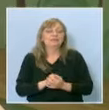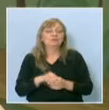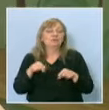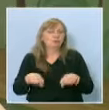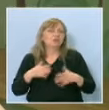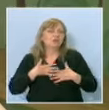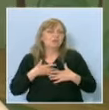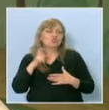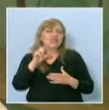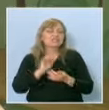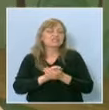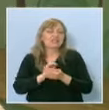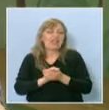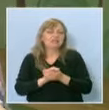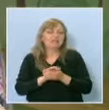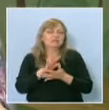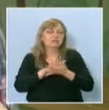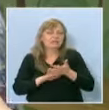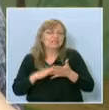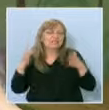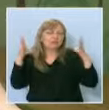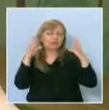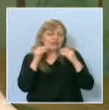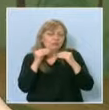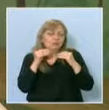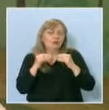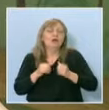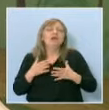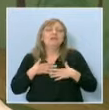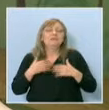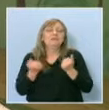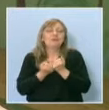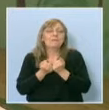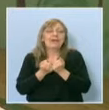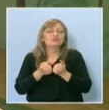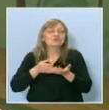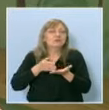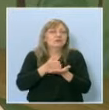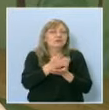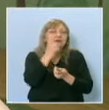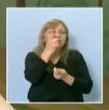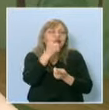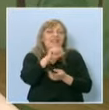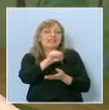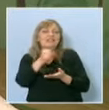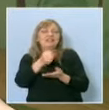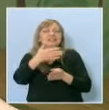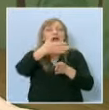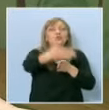мрачен склад и имаше място само от едната врата до другата да се мине. Но с